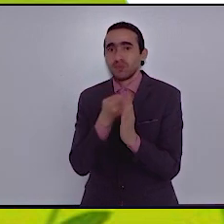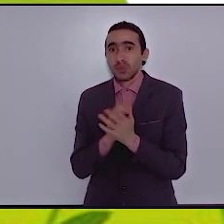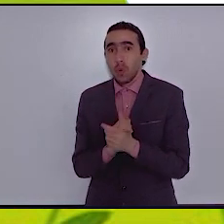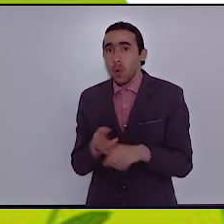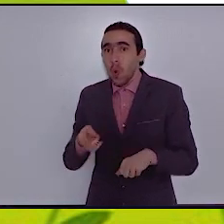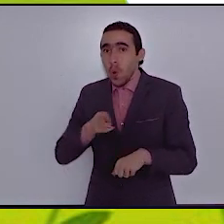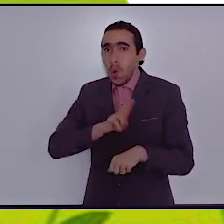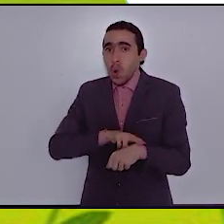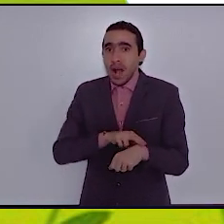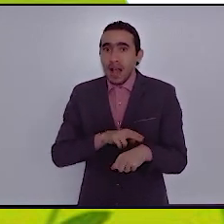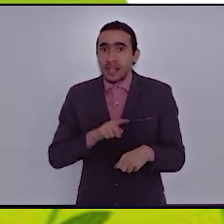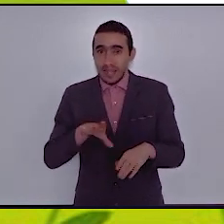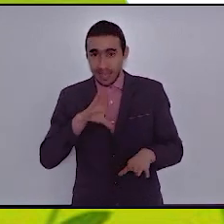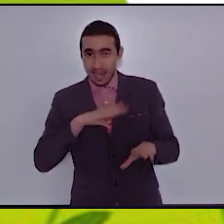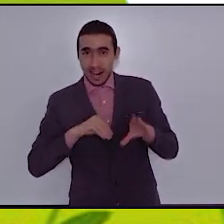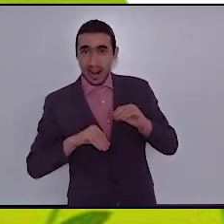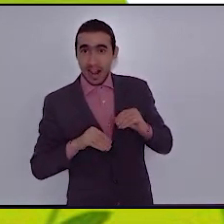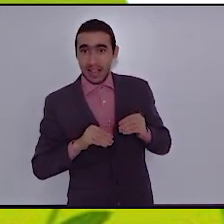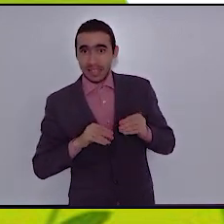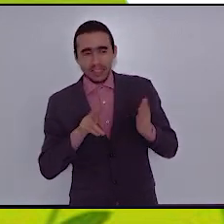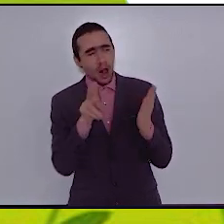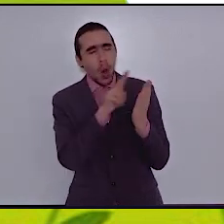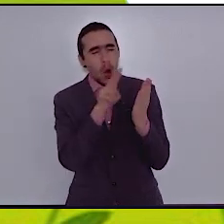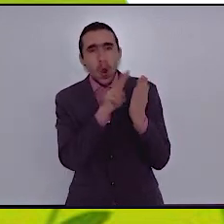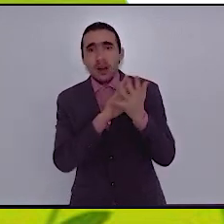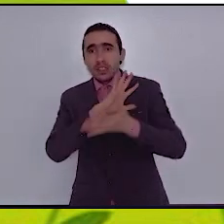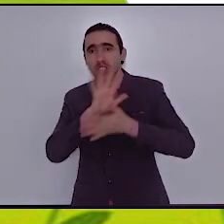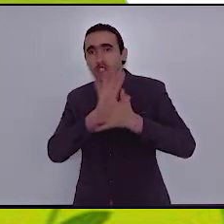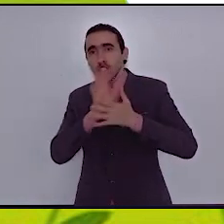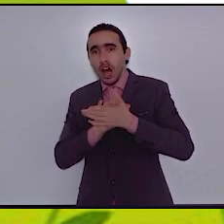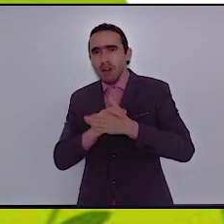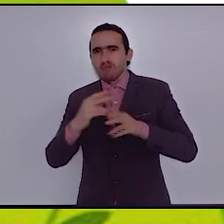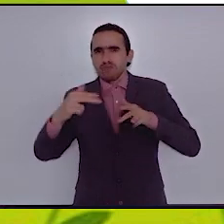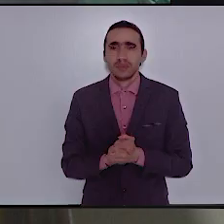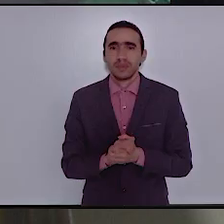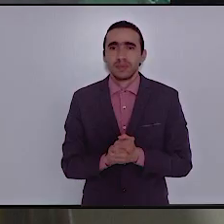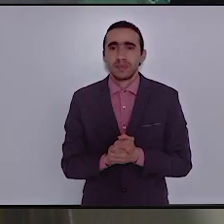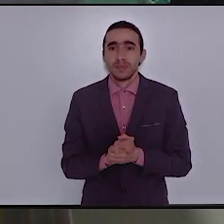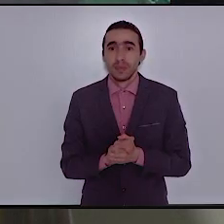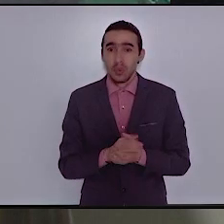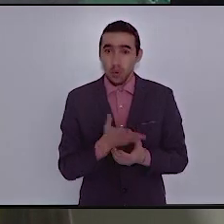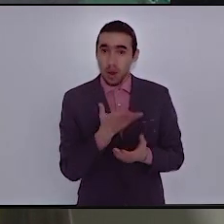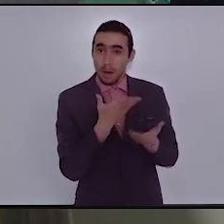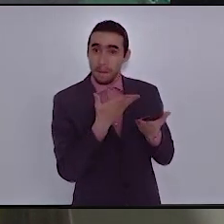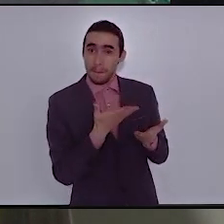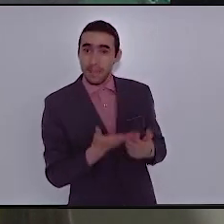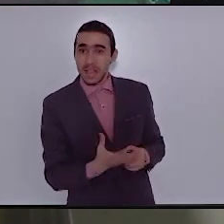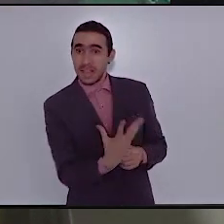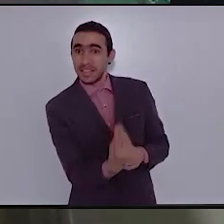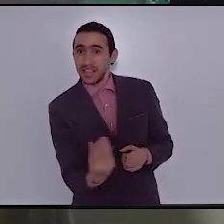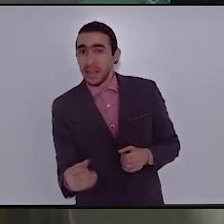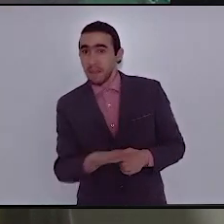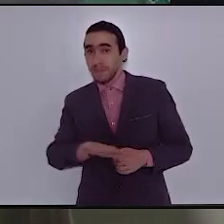وتقوموا بإرساله لمعلمتكم عبر برنامج التيمز وبهذا أبناء الأعزاء